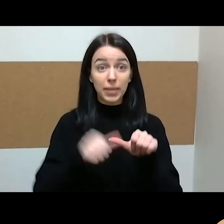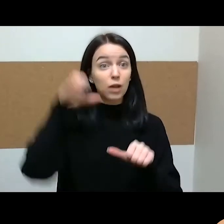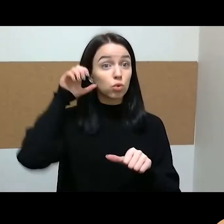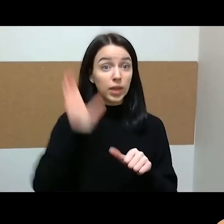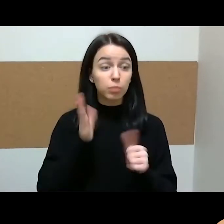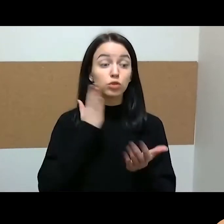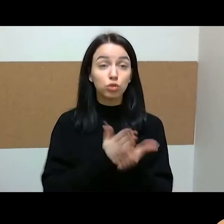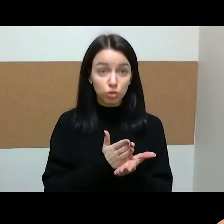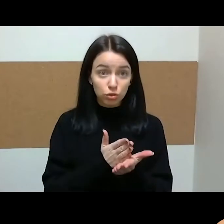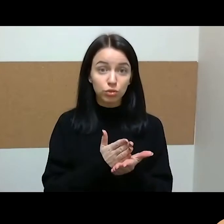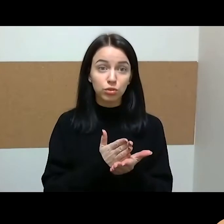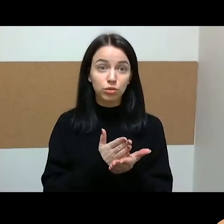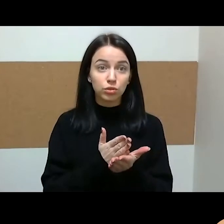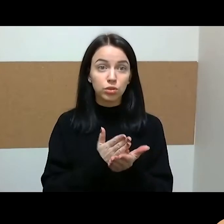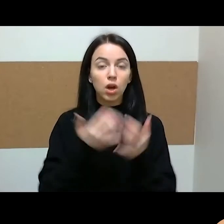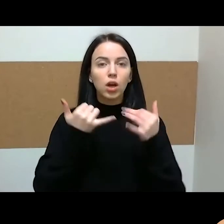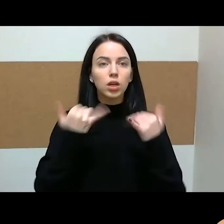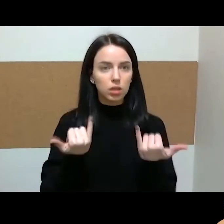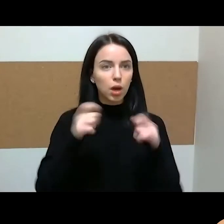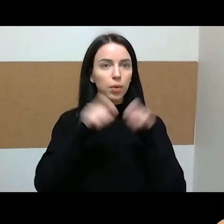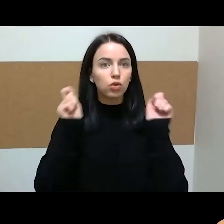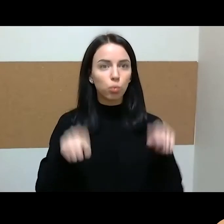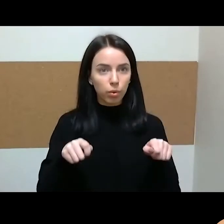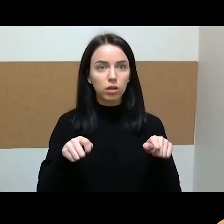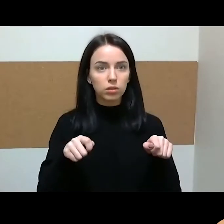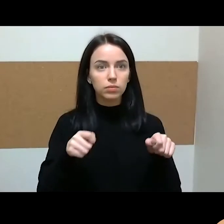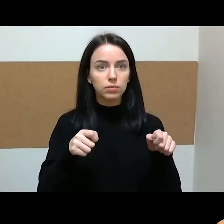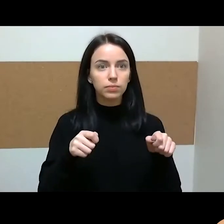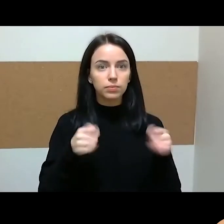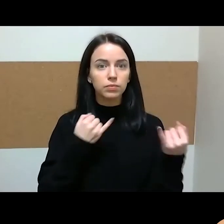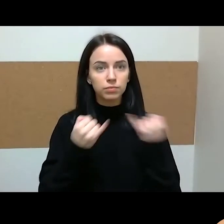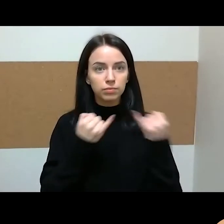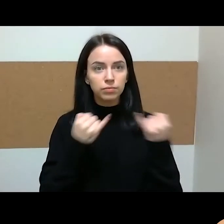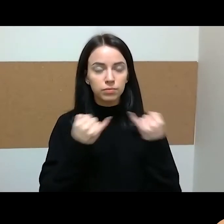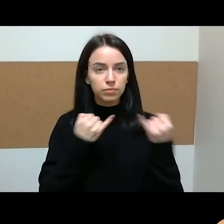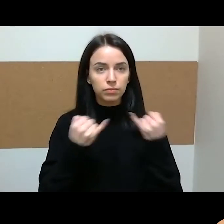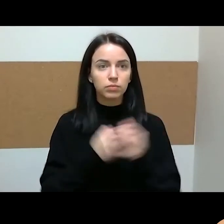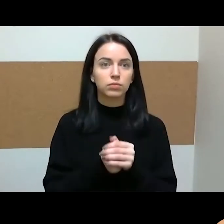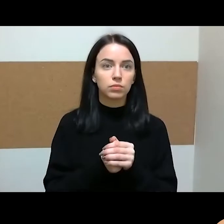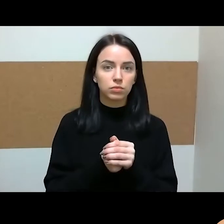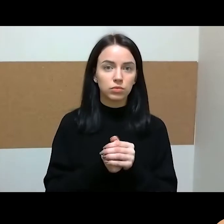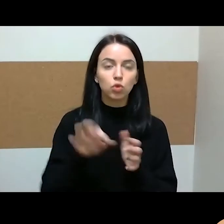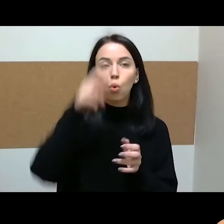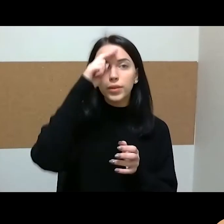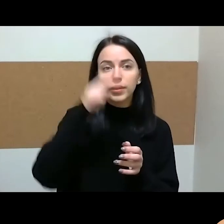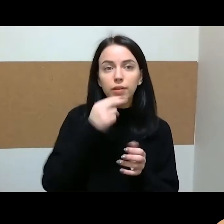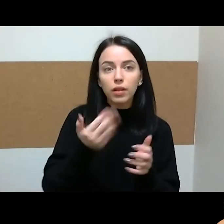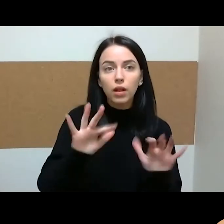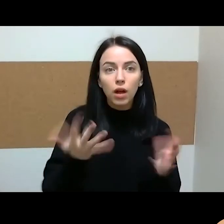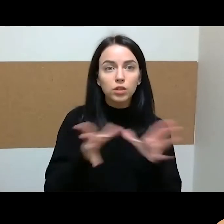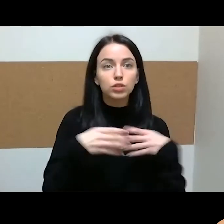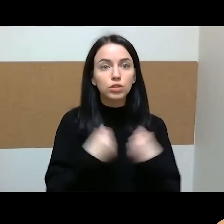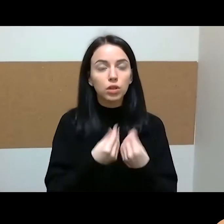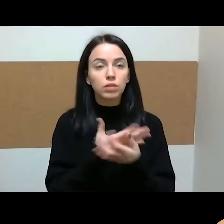savo? Tik tai dabar pradėnum kalbėti apie kažkokį tai absoliučiai tėčio vaidmenį visuomenėje, šeimoje